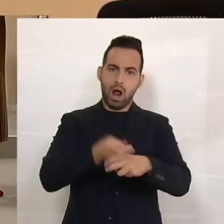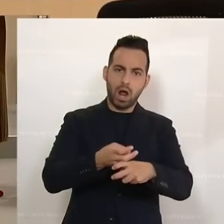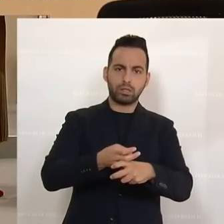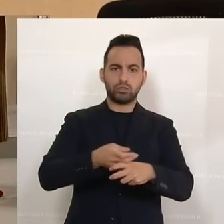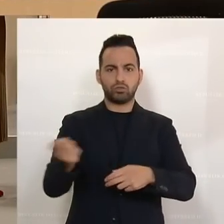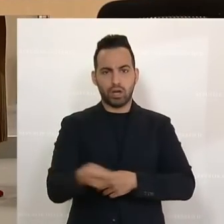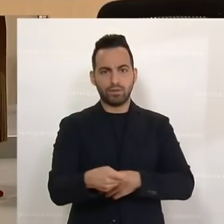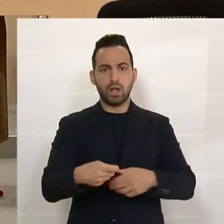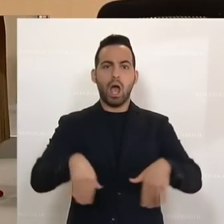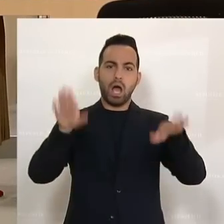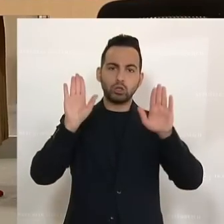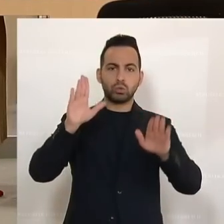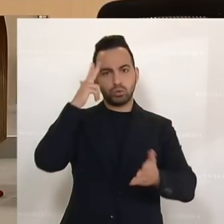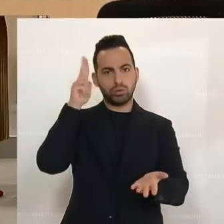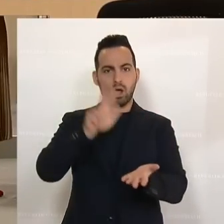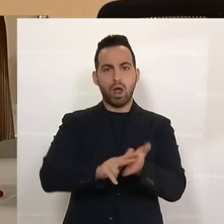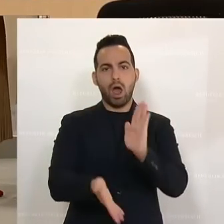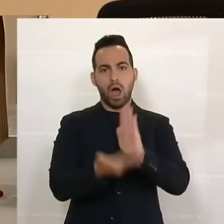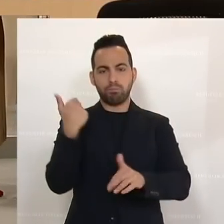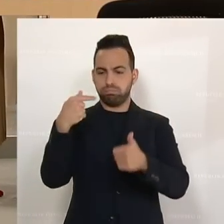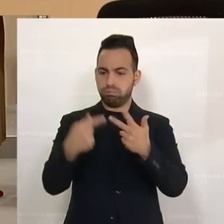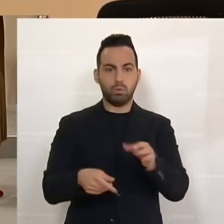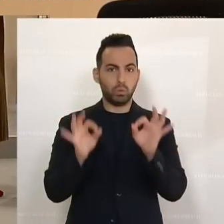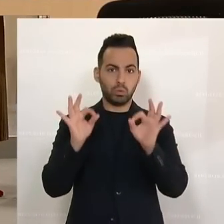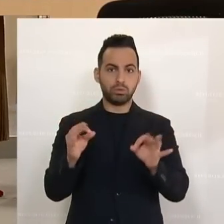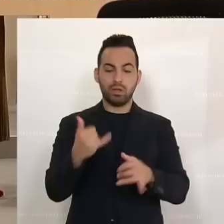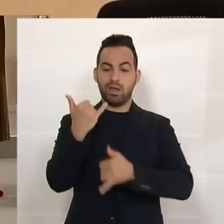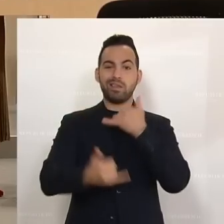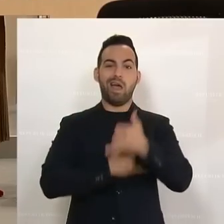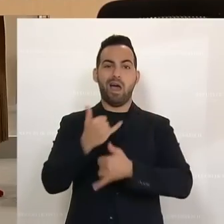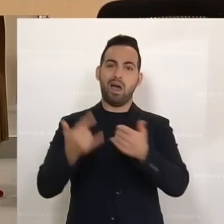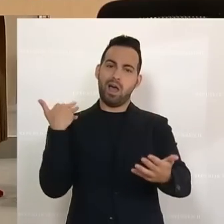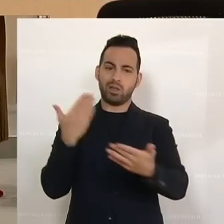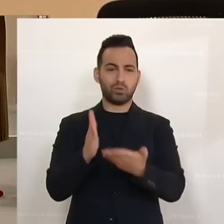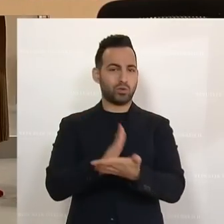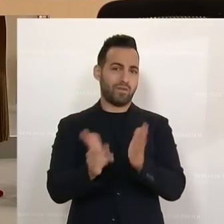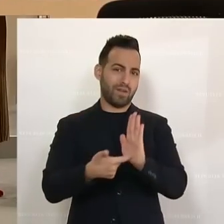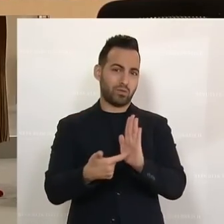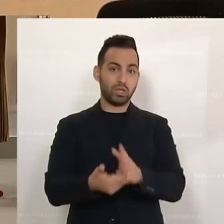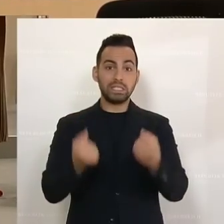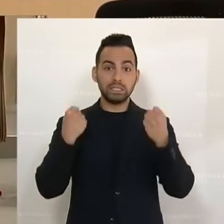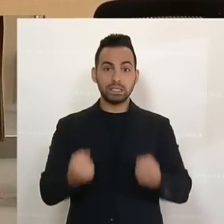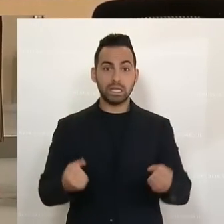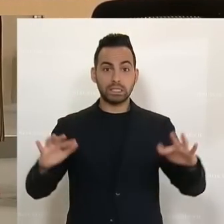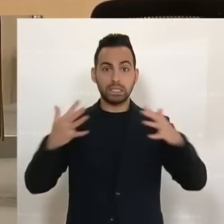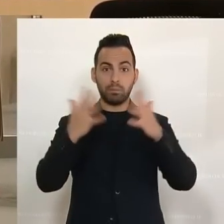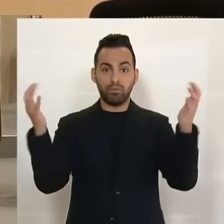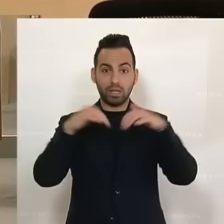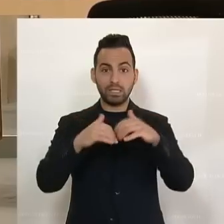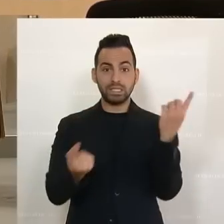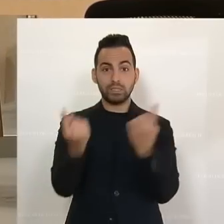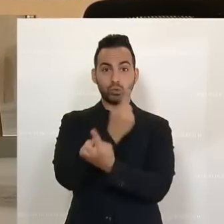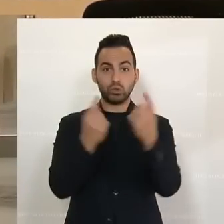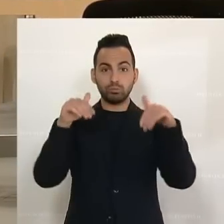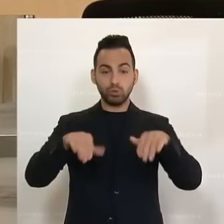Asylstatus für Straftäter. Gut, jahrelange Forderung von uns. Sicherheitsgipfel, die Situation muss analysiert